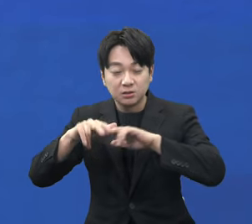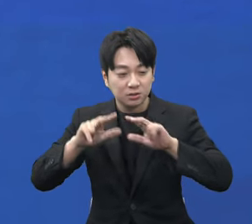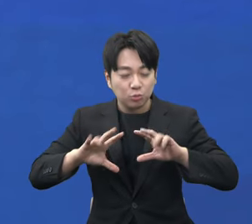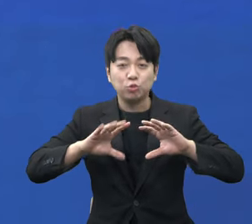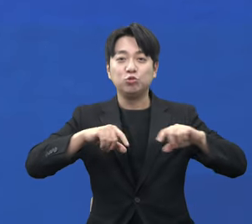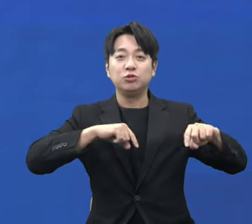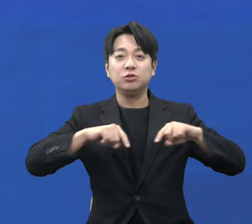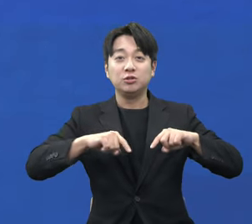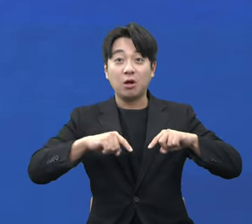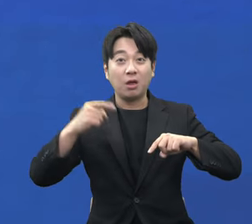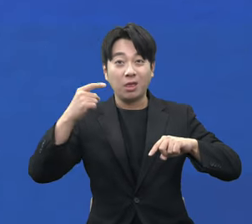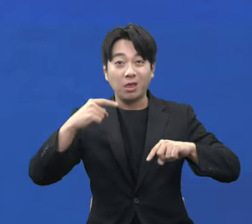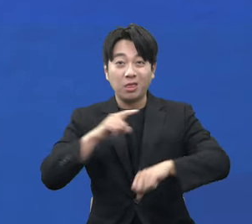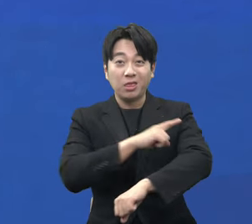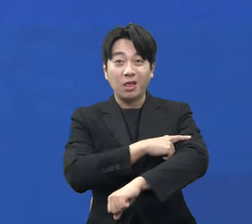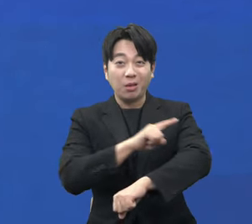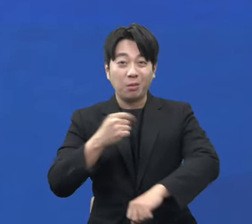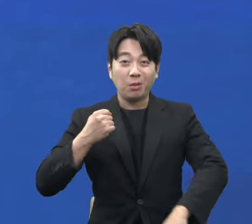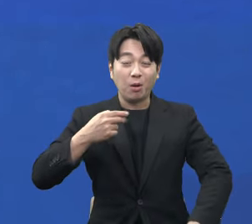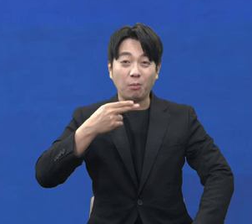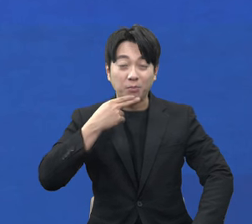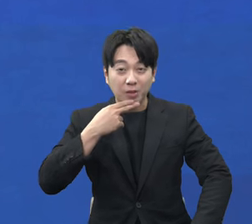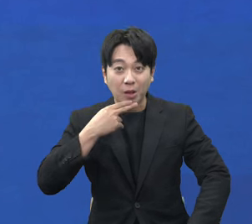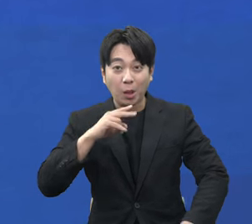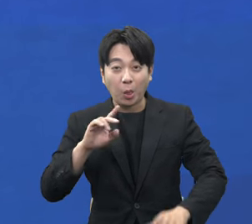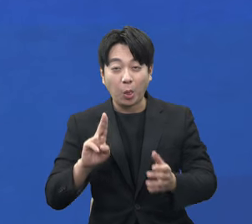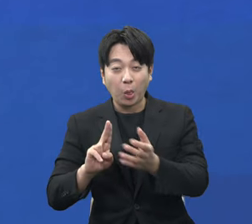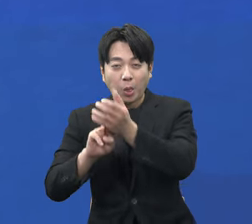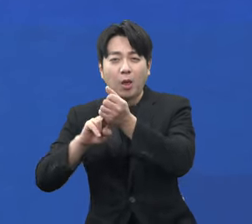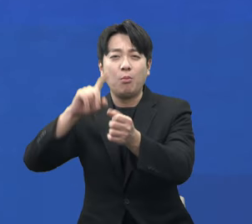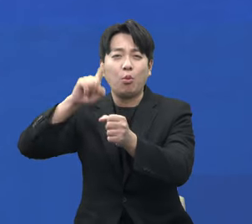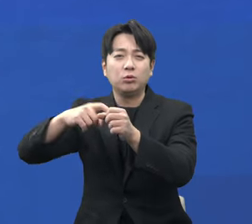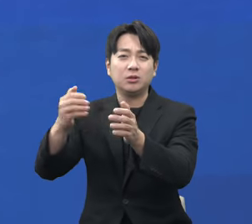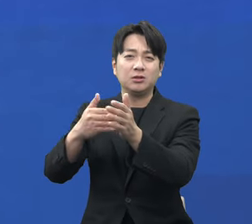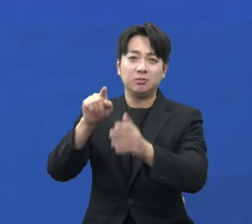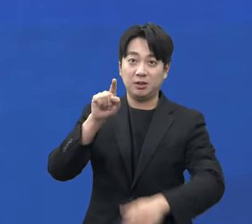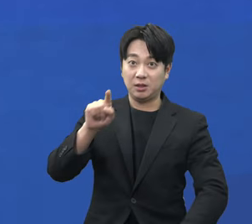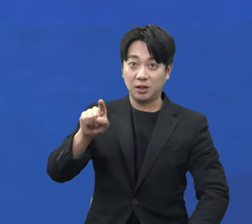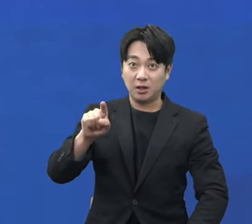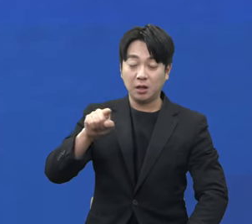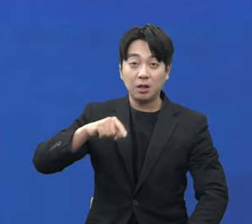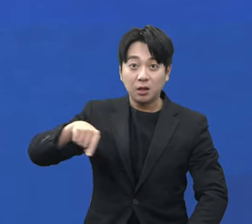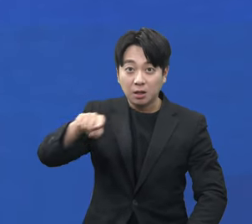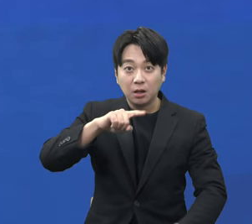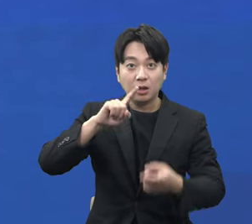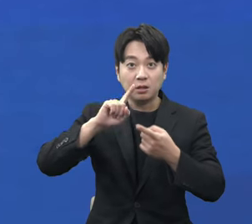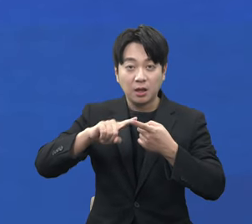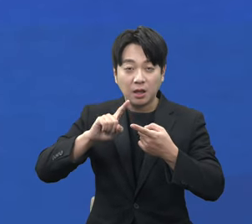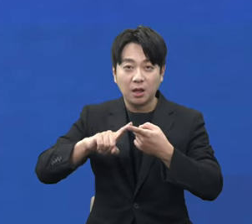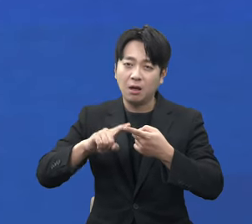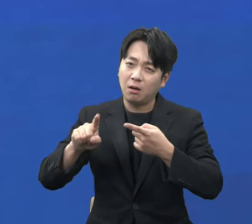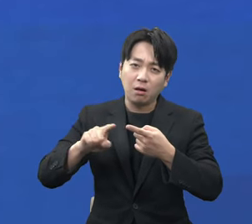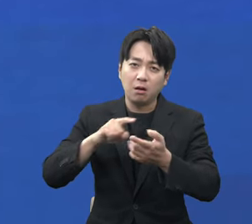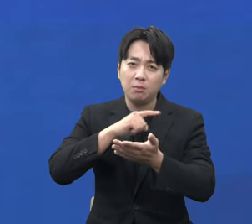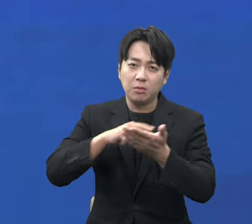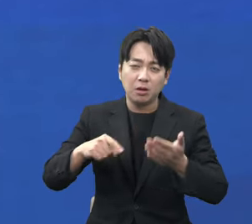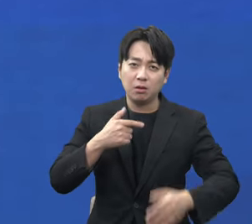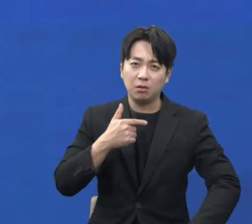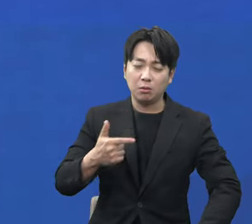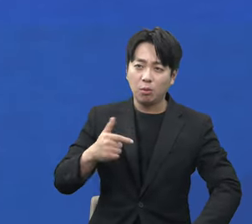참기 어렵습니다. 농산물 수입 정책의 불가피함을 인정한다 하더라도 이건 해도 해도 너무합니다.